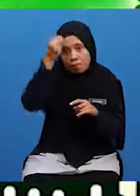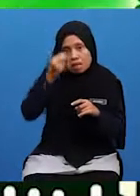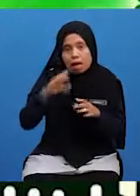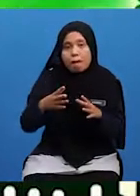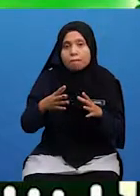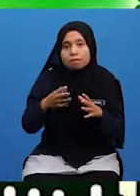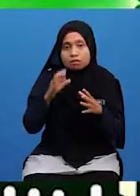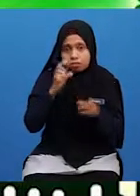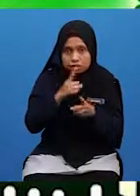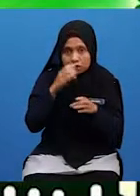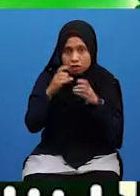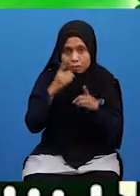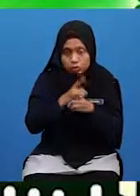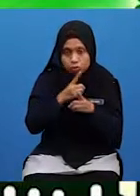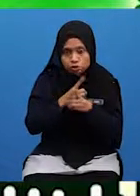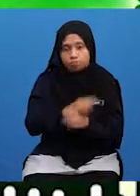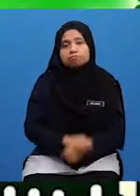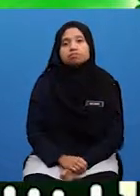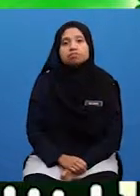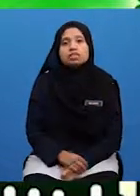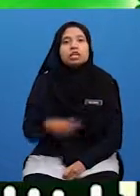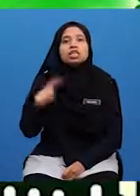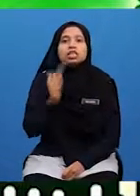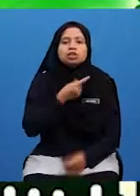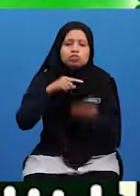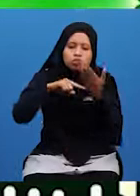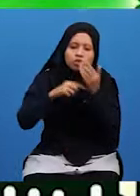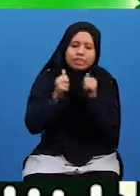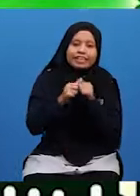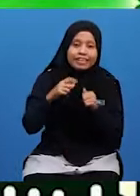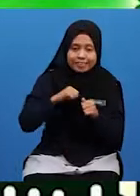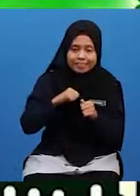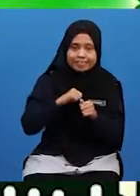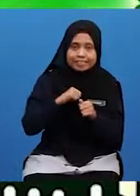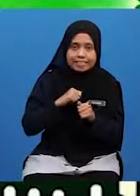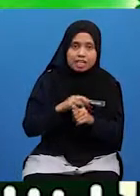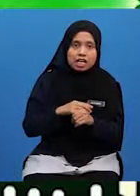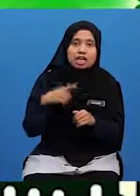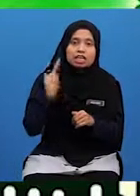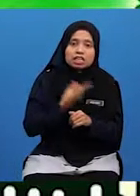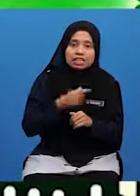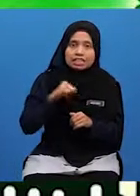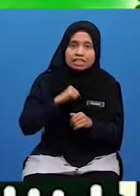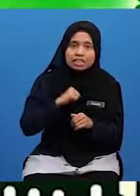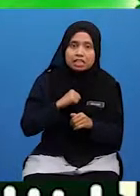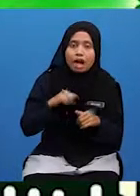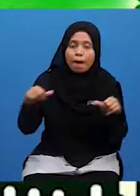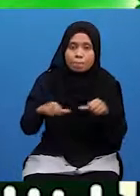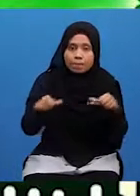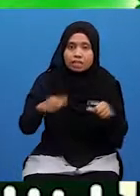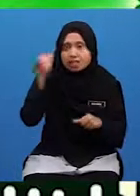Berani Bercakap Benar Kita Mulakan Dengan Diri Kita Sendiri Yang